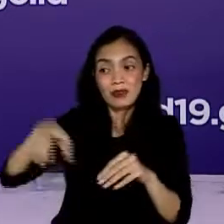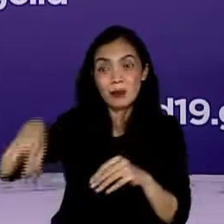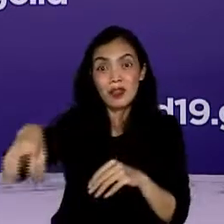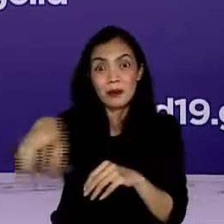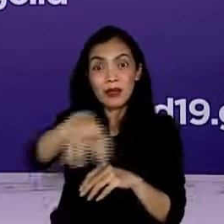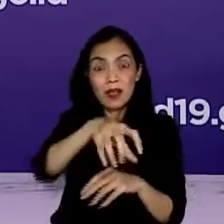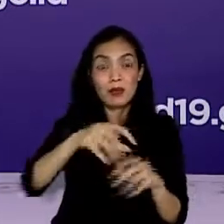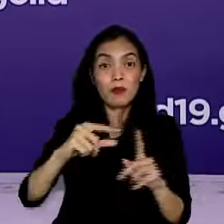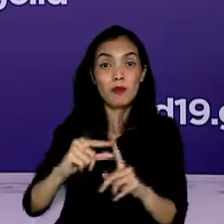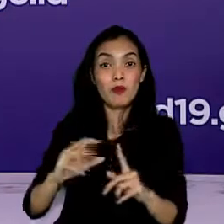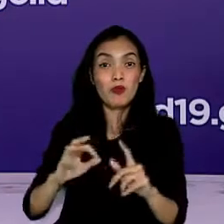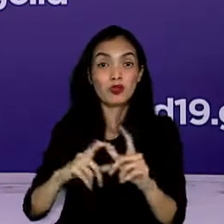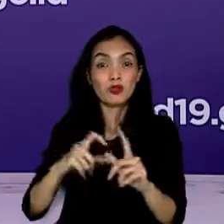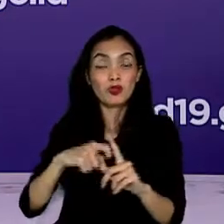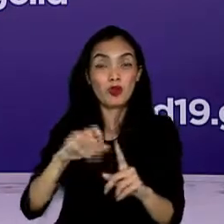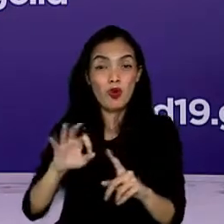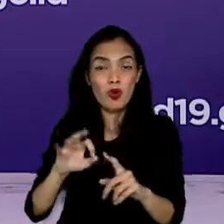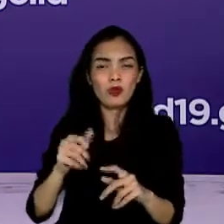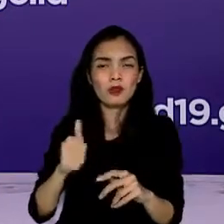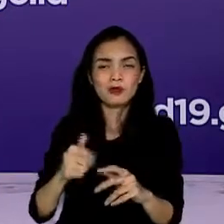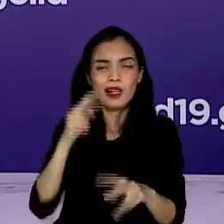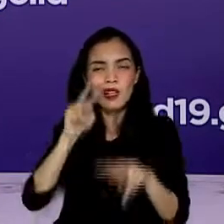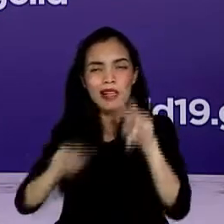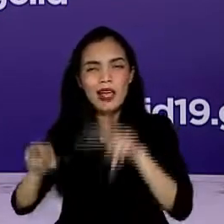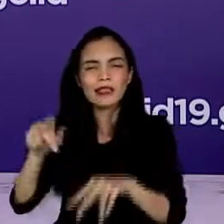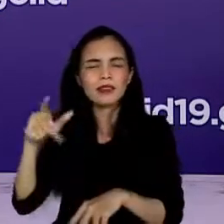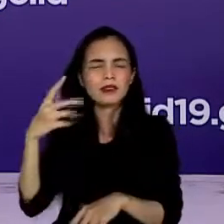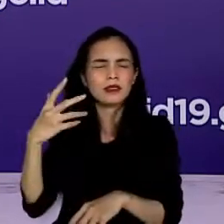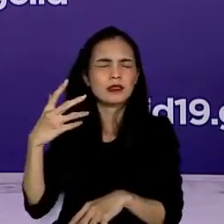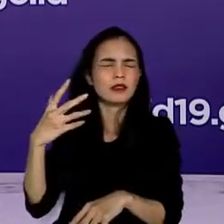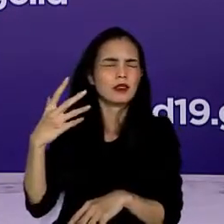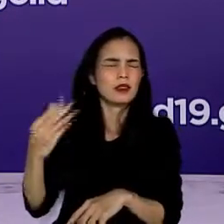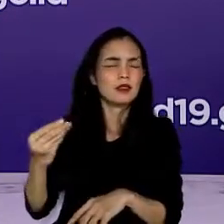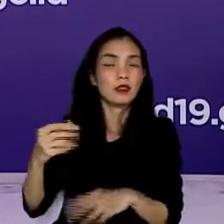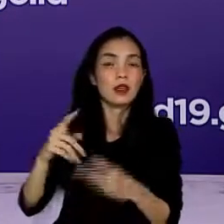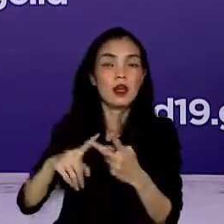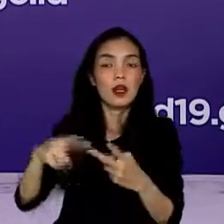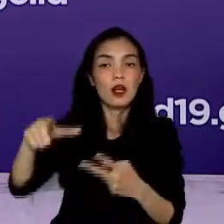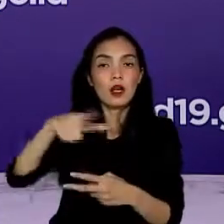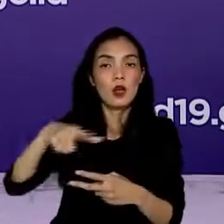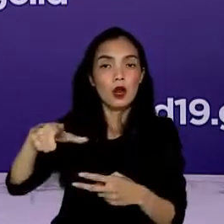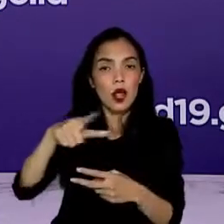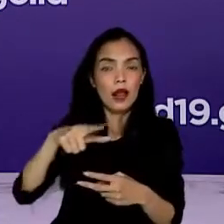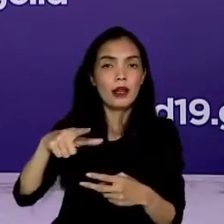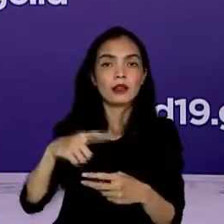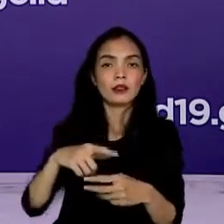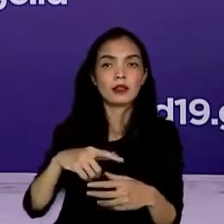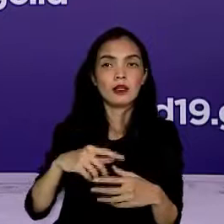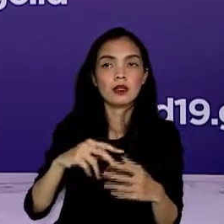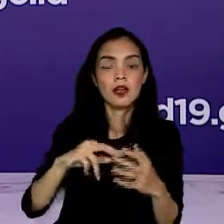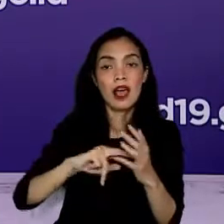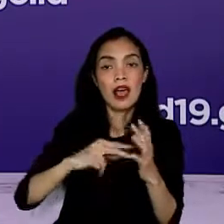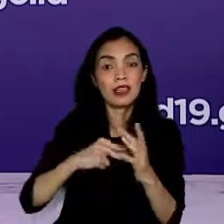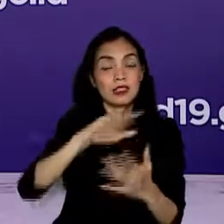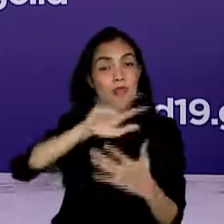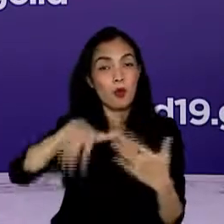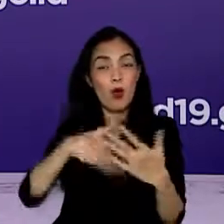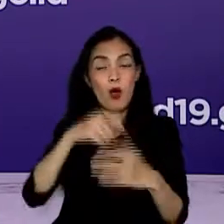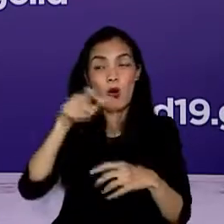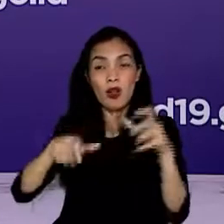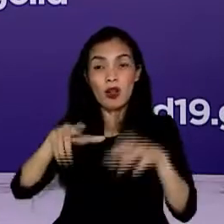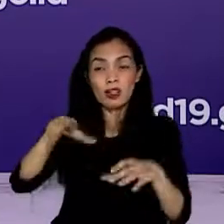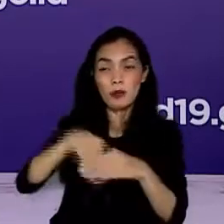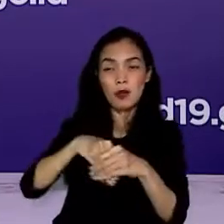pembentukan posko di tiap desa atau kelurahan dan fungsi-fungsinya dilaksanakan dengan baik oleh seluruh unsur yang